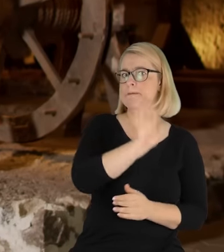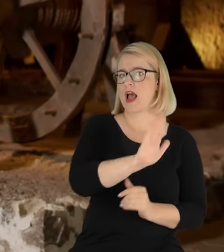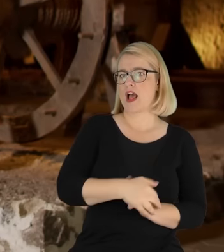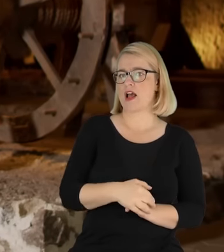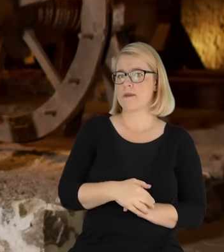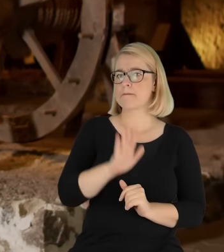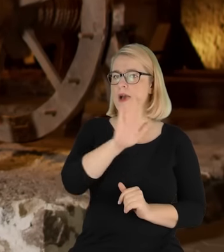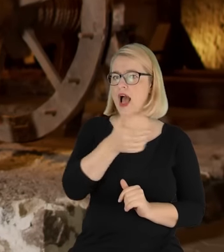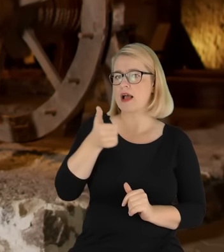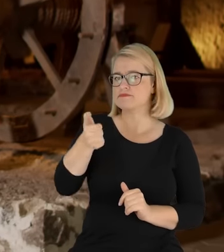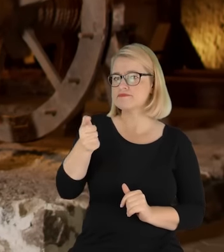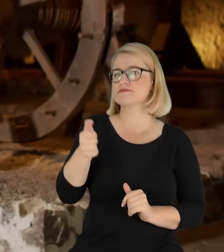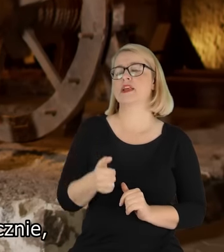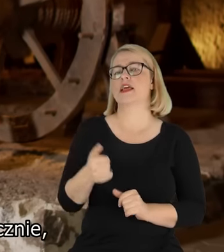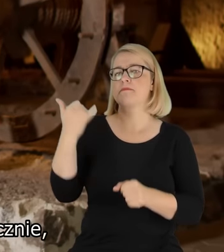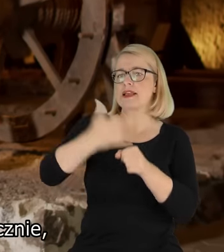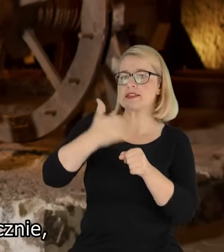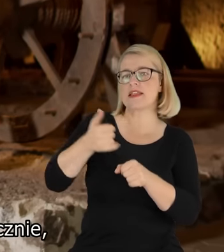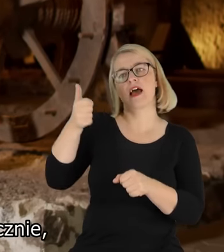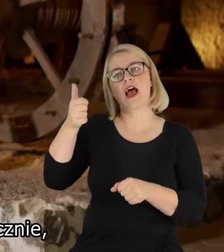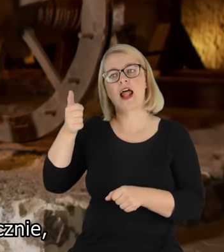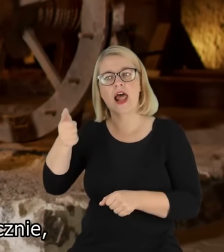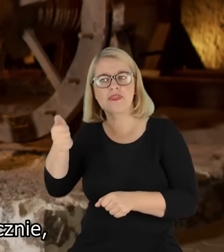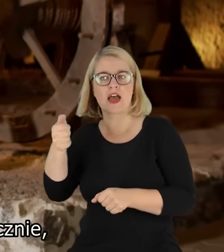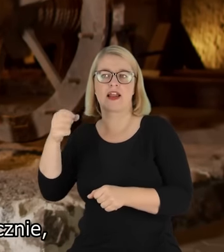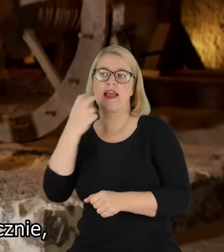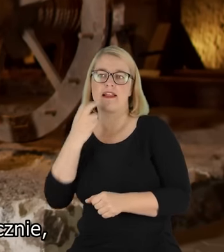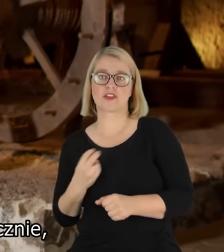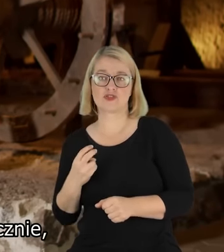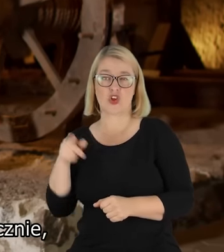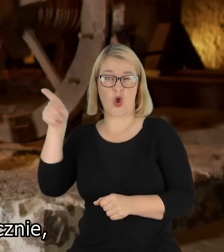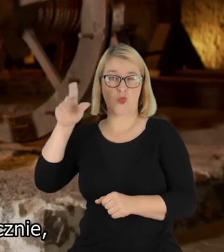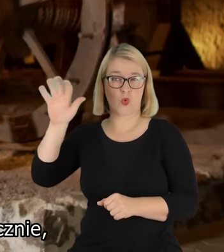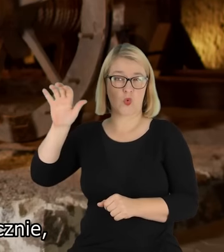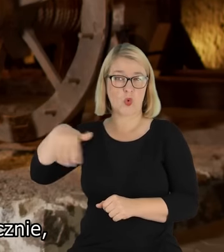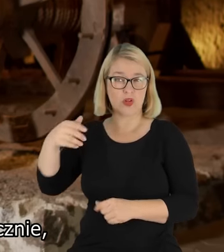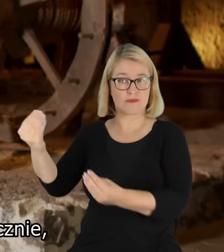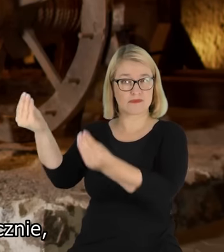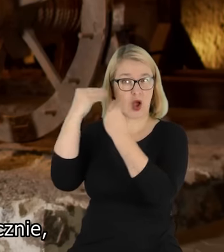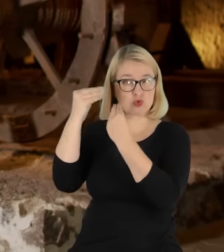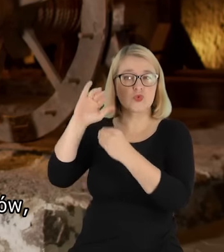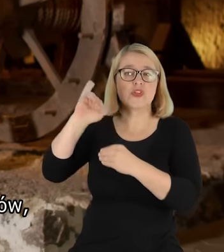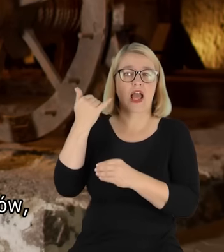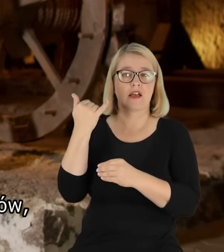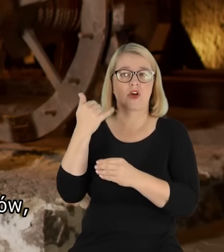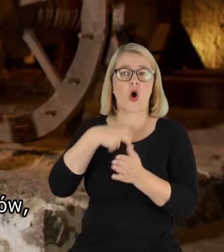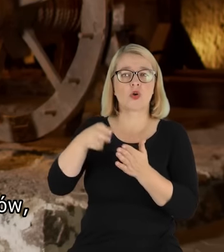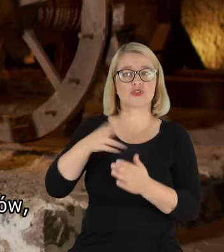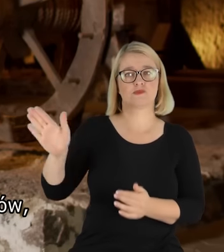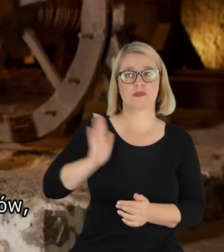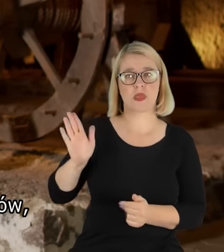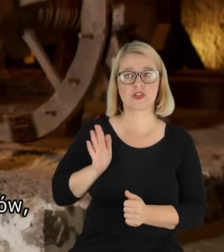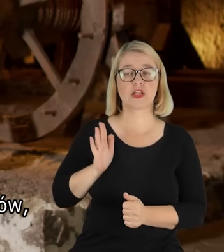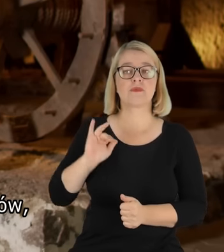nosił latarkę elektryczną. To ten górnik nauczył mnie, jak po kopalni można chodzić bezpiecznie, jak